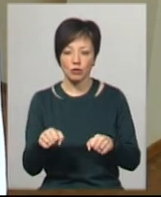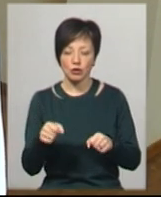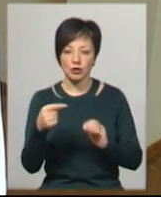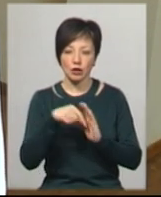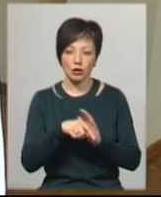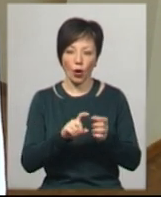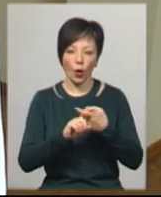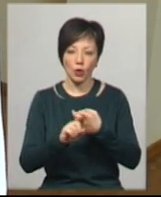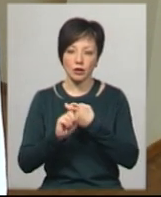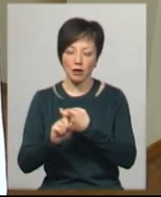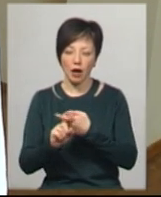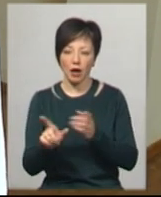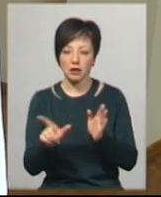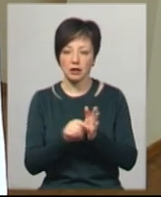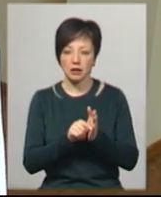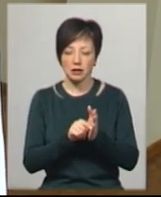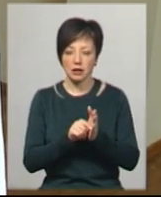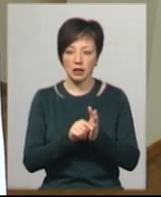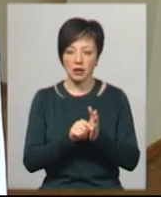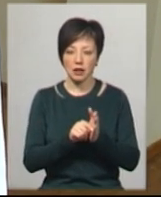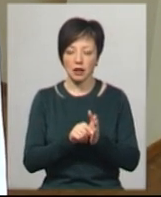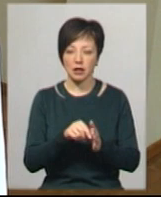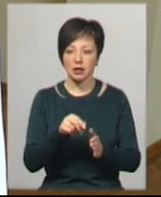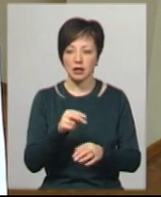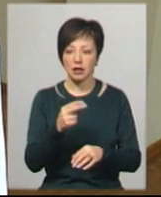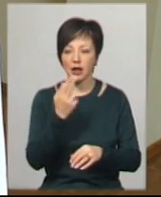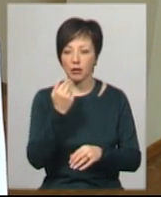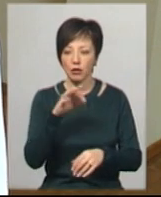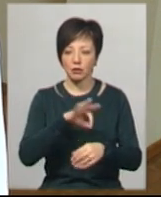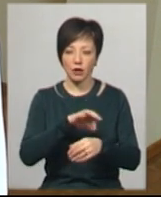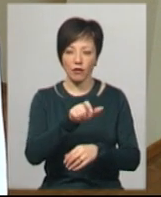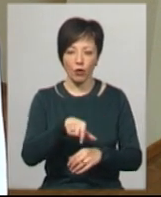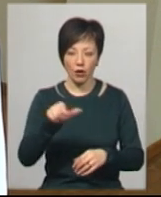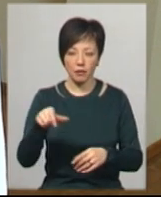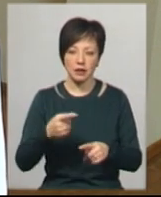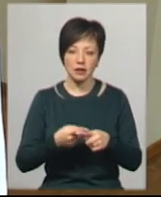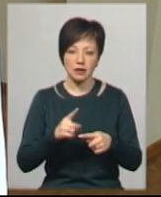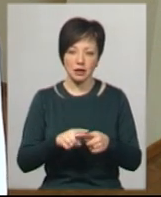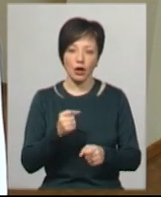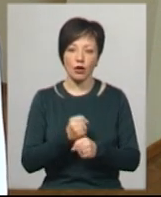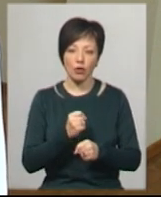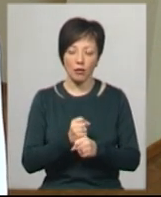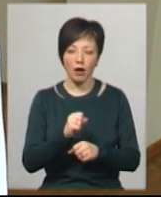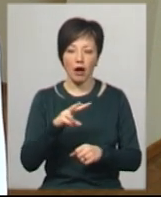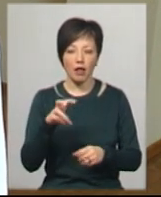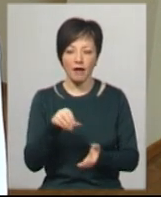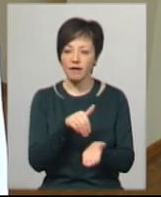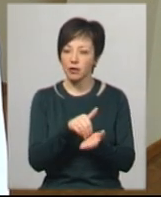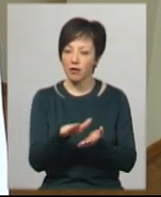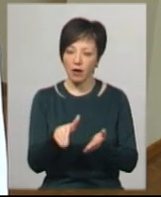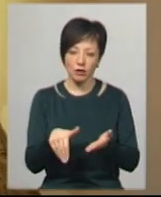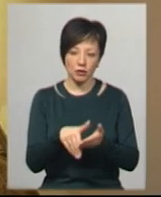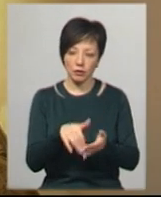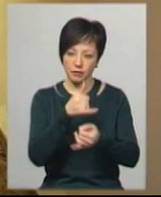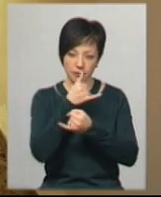про контакт з грипозними хворими. Це робимо, звісно, але відмовляти, додані допомоги,